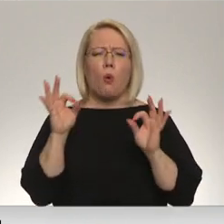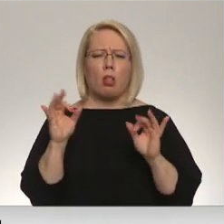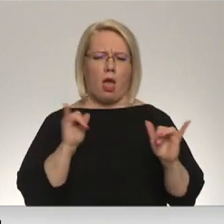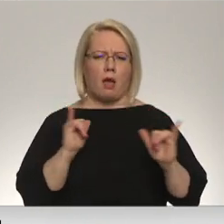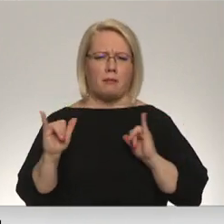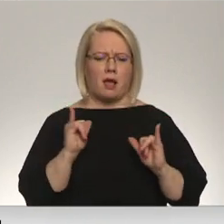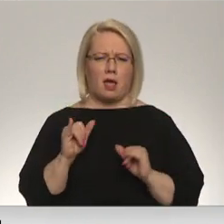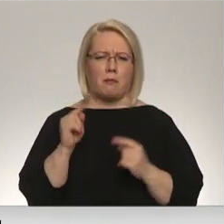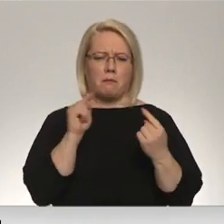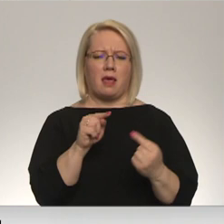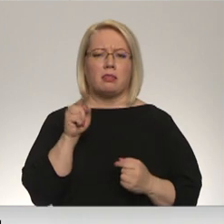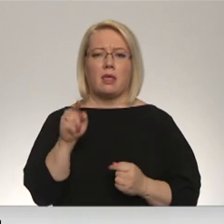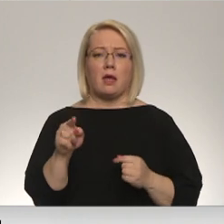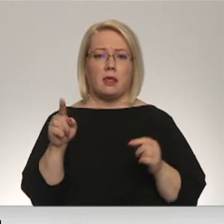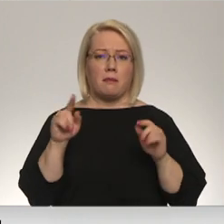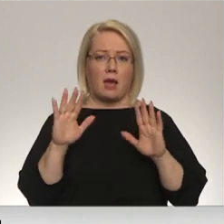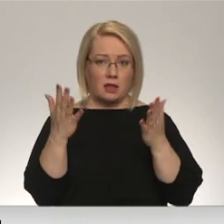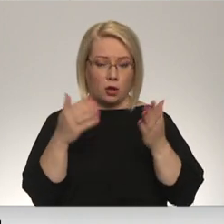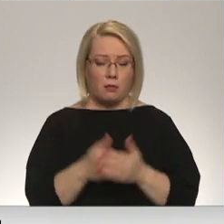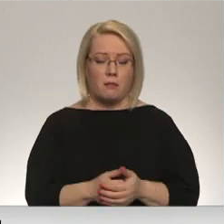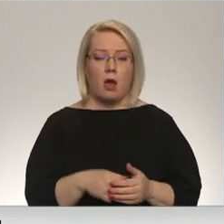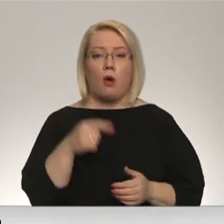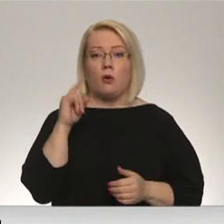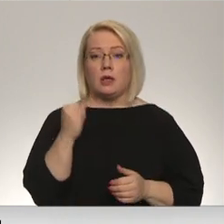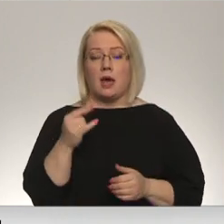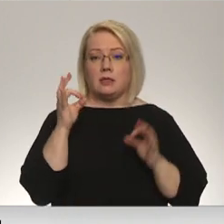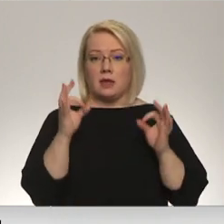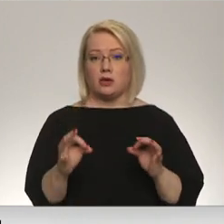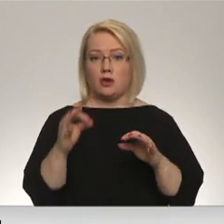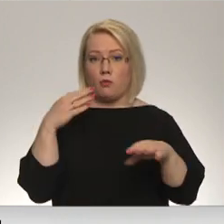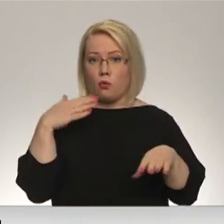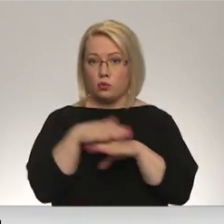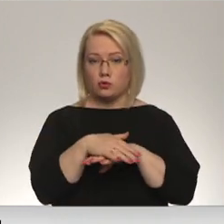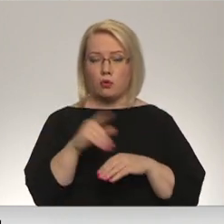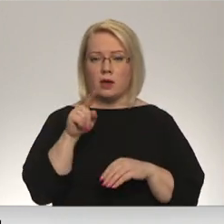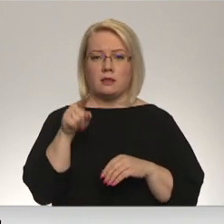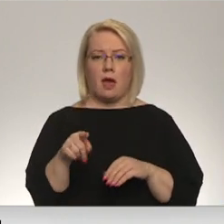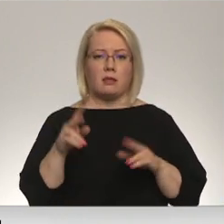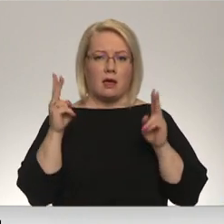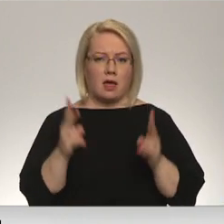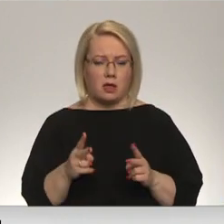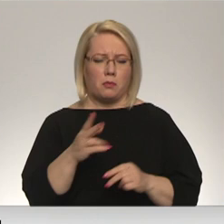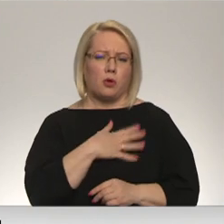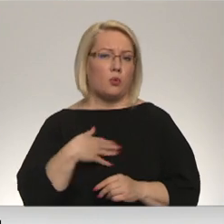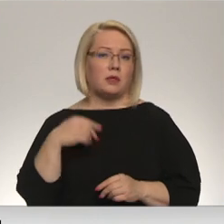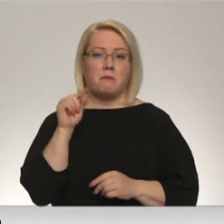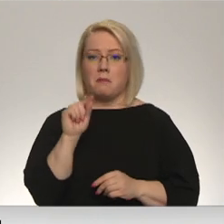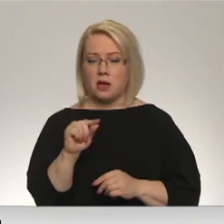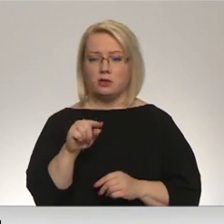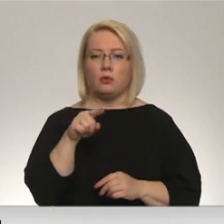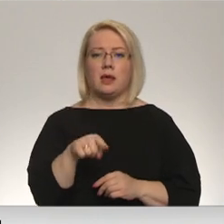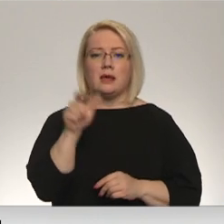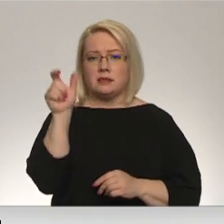gadījumiem. Otrakārt, šādi gadījumi, kad tiešām uzbruk, ir tomēr ļoti mazs, un šie cilvēki